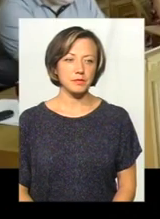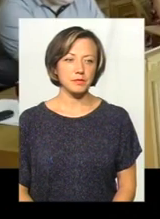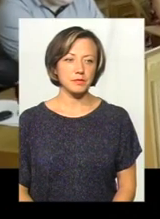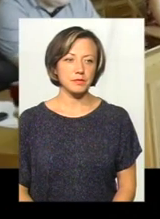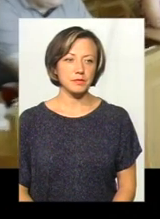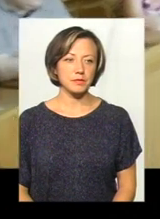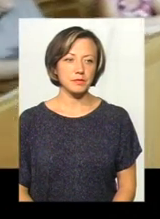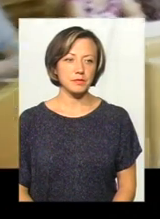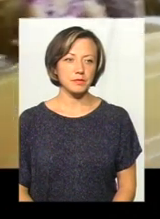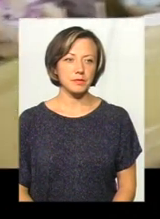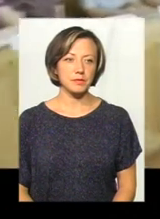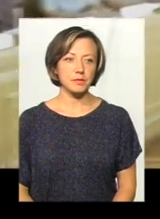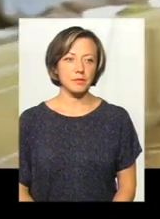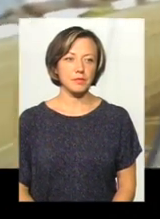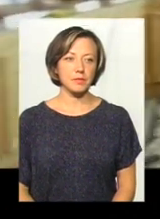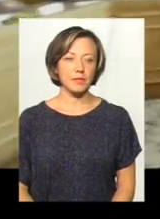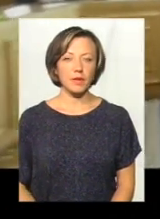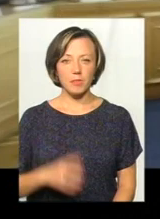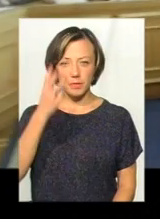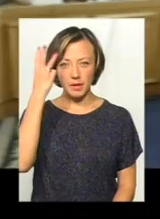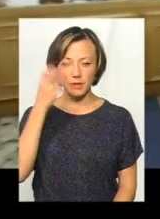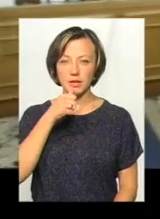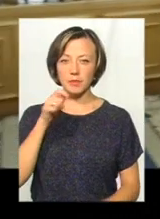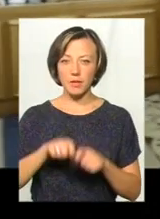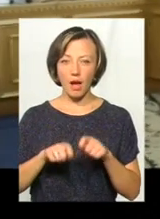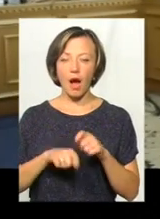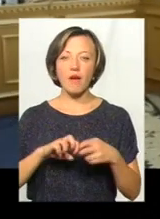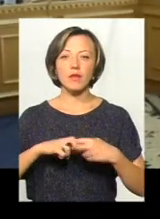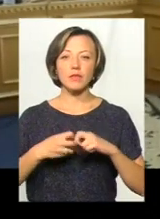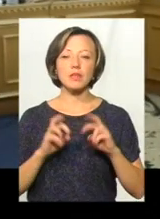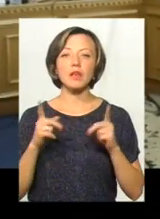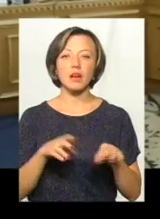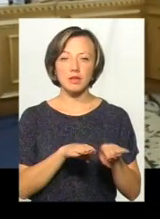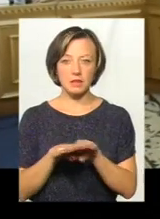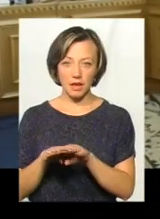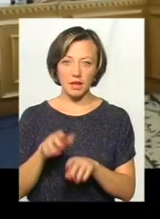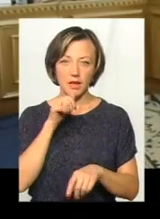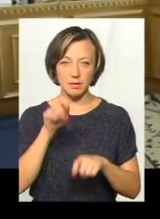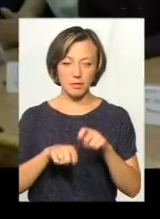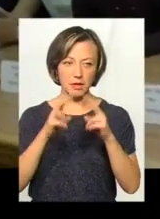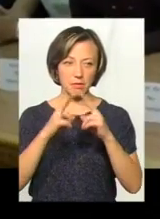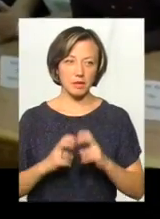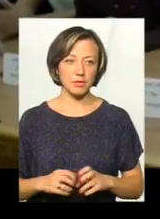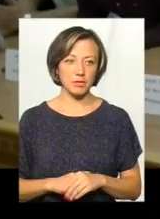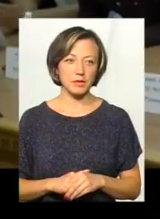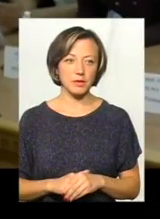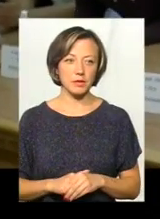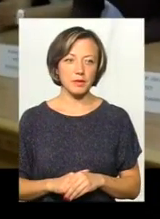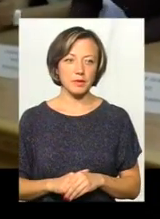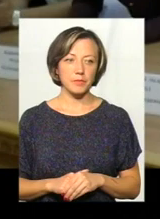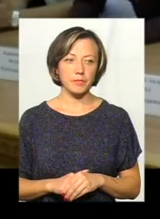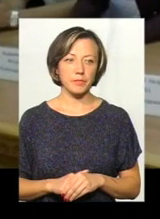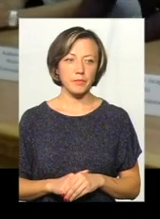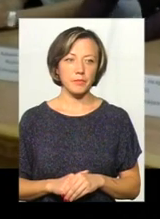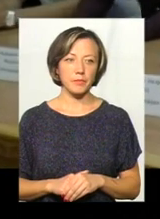-Франківщині це теж, як в стадії експерименту відбувається це все? Ні, на Івано-Франківщині вони